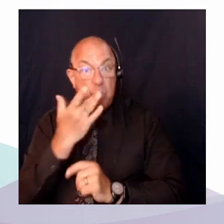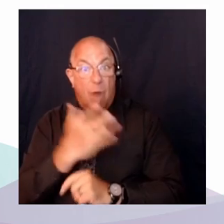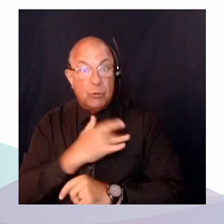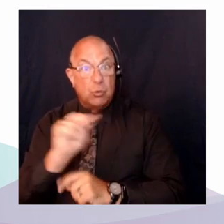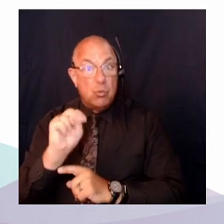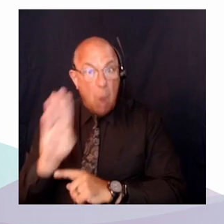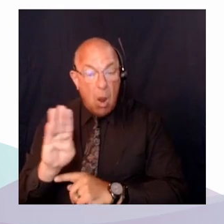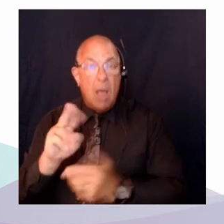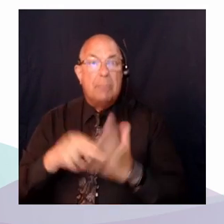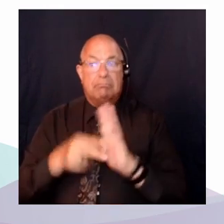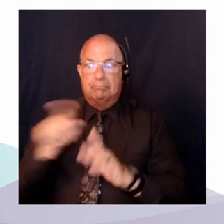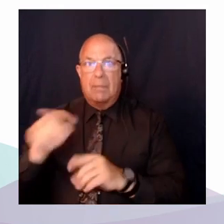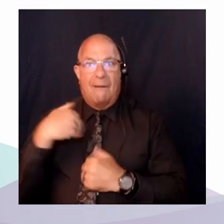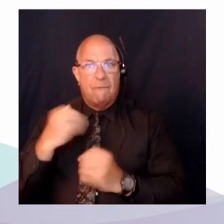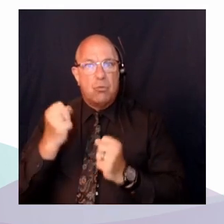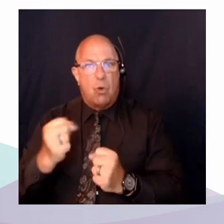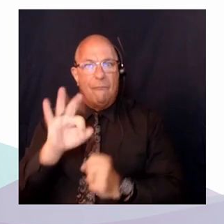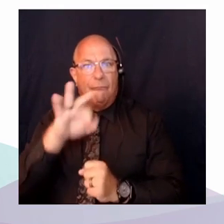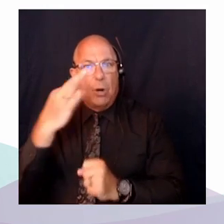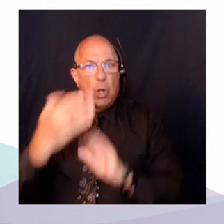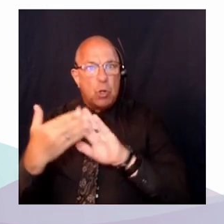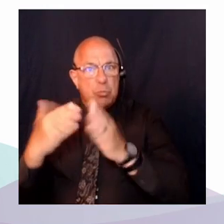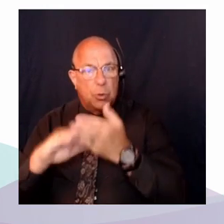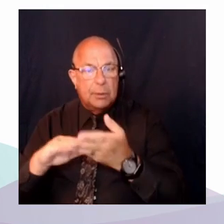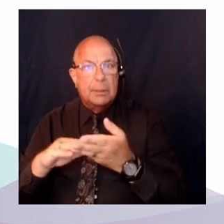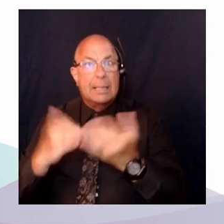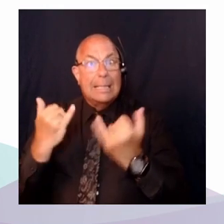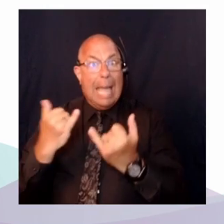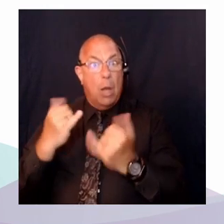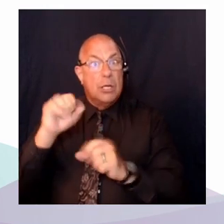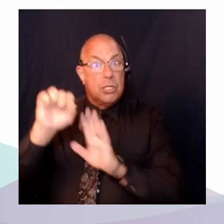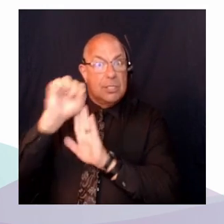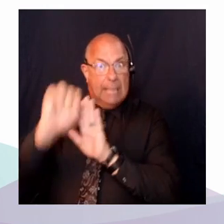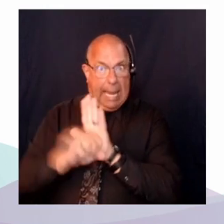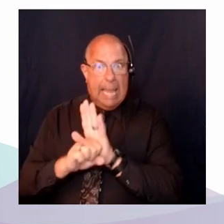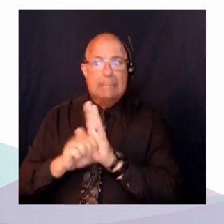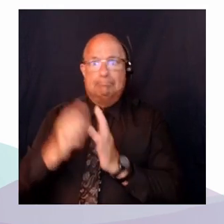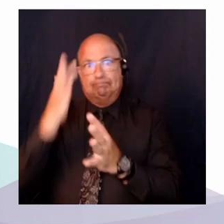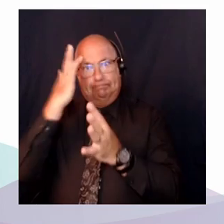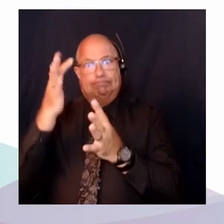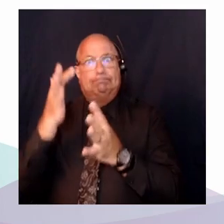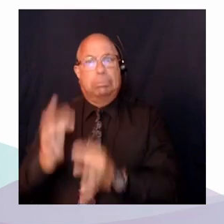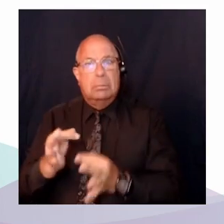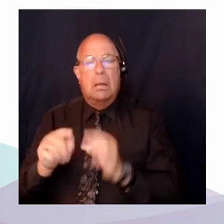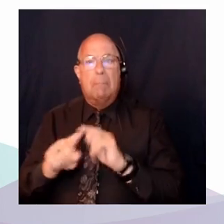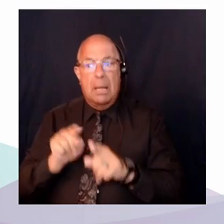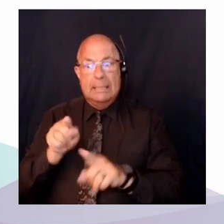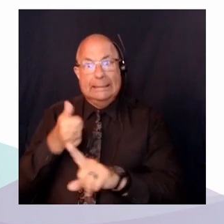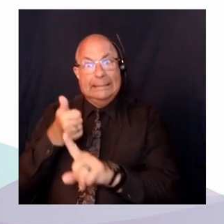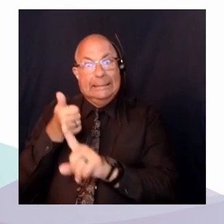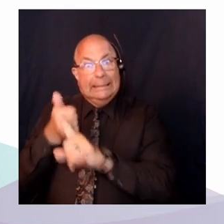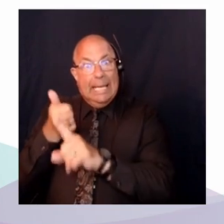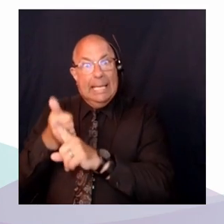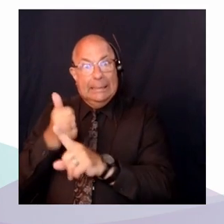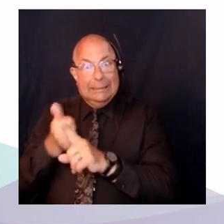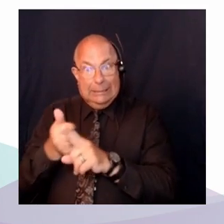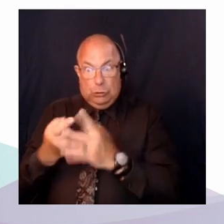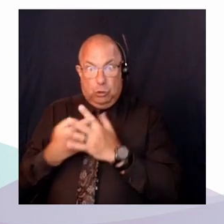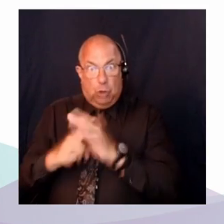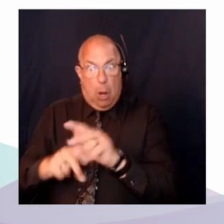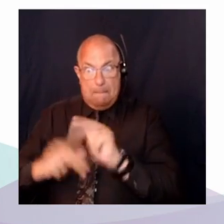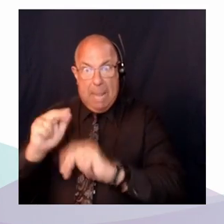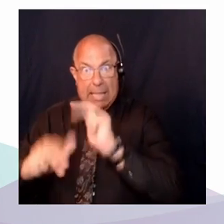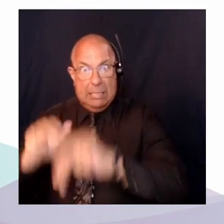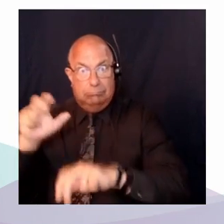engagé, mais que l'État n'avait jamais entrepris la construction de ces écoles, le juge